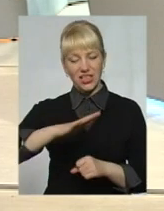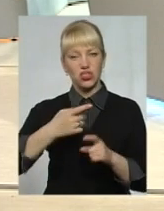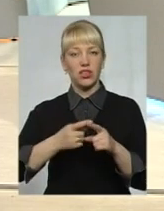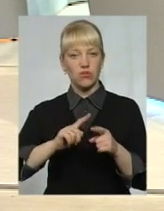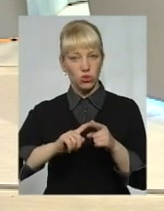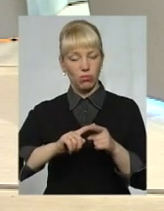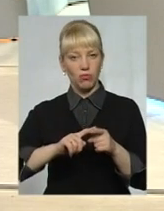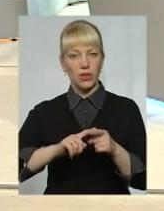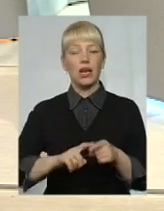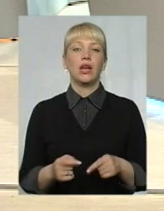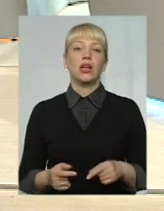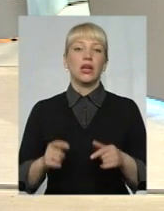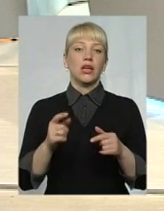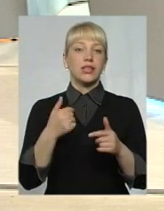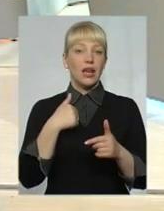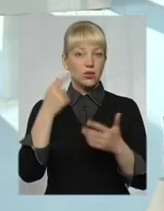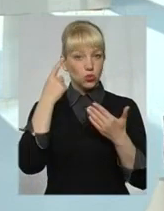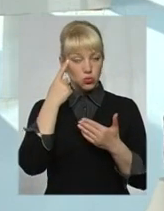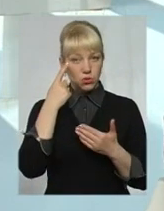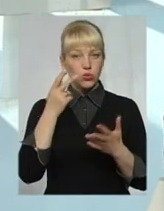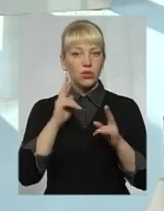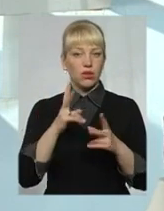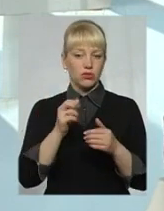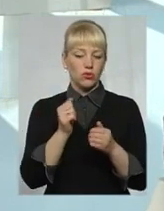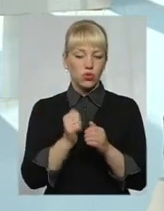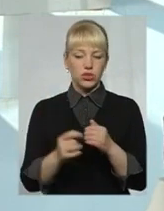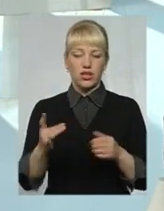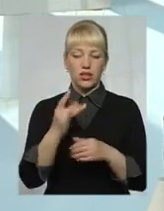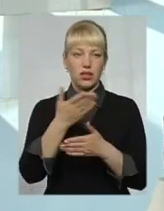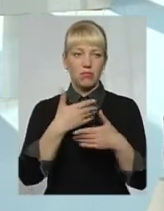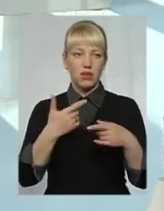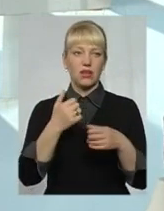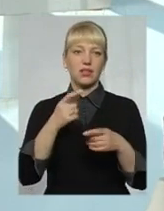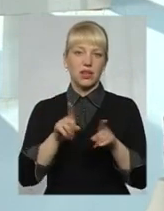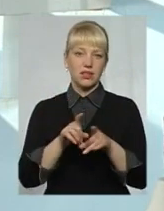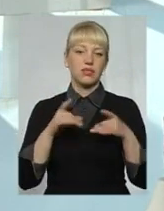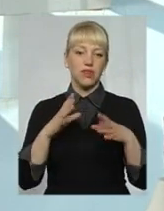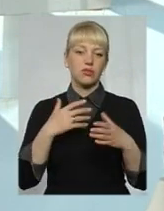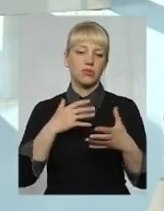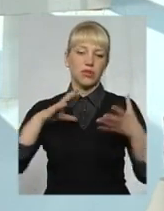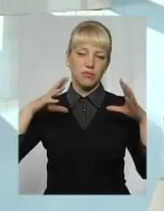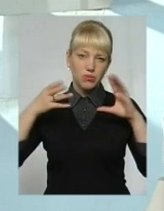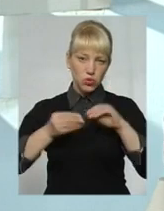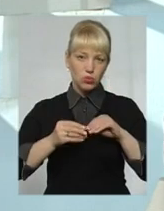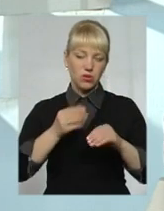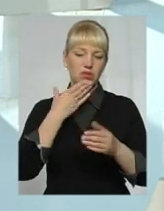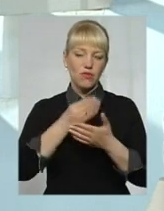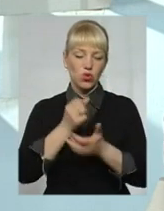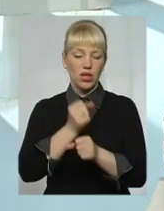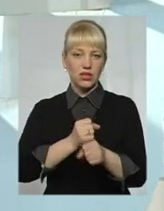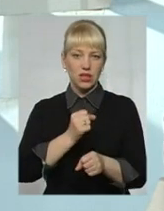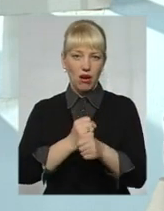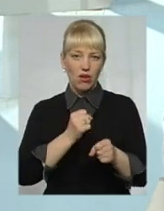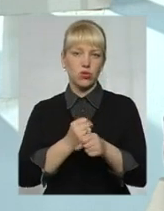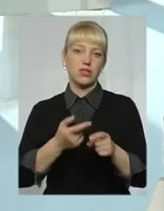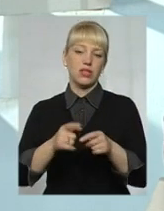плані? Ну, я думаю, що як кожен раз в таке свято ми підводимо підсумки своєї діяльності. І протягом